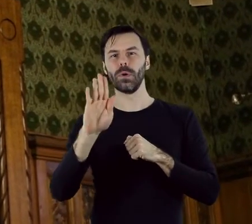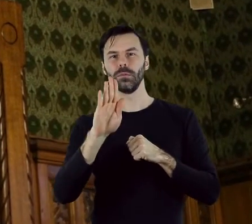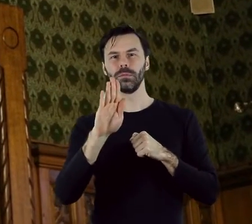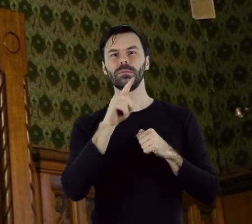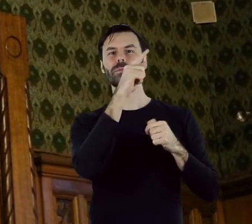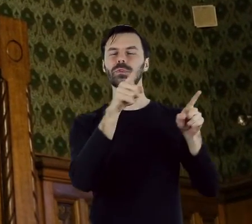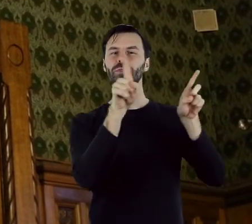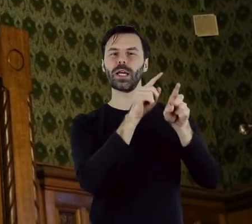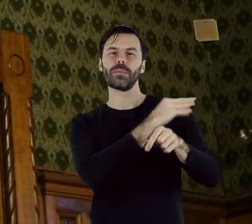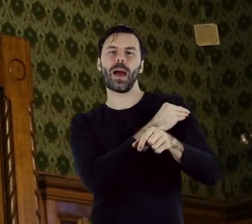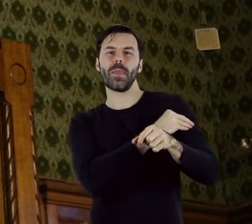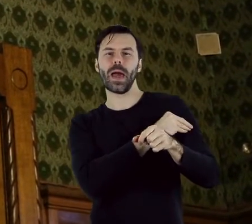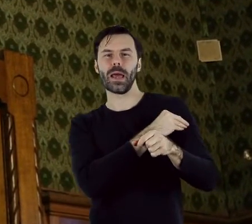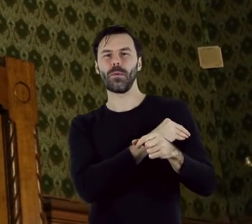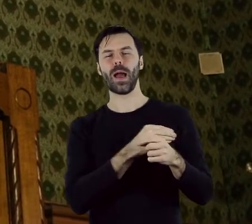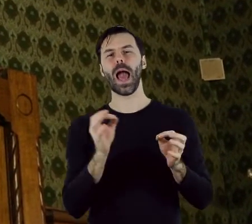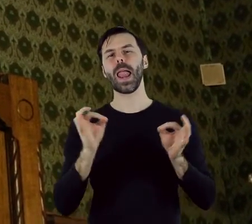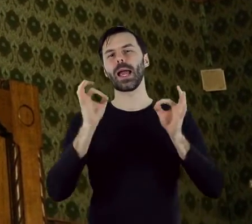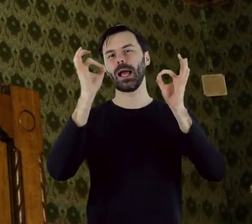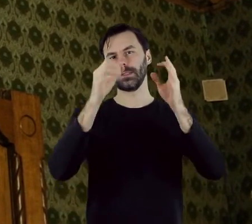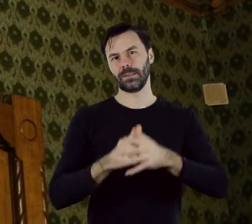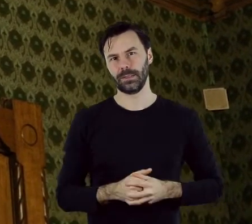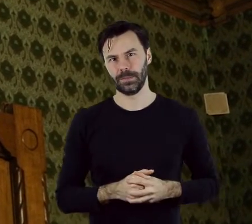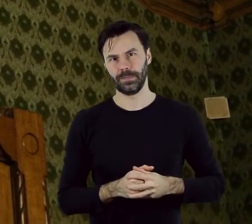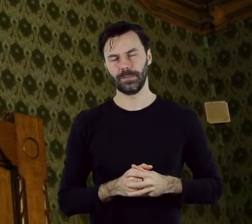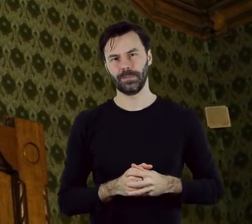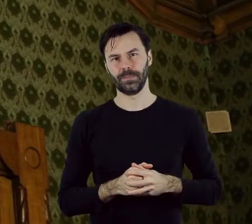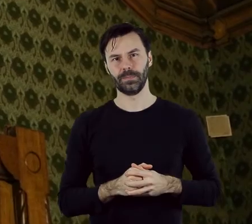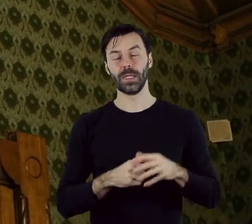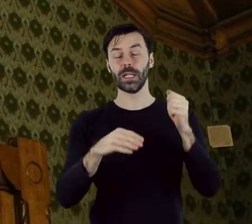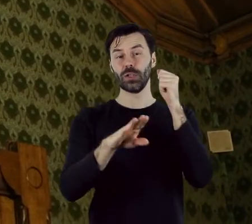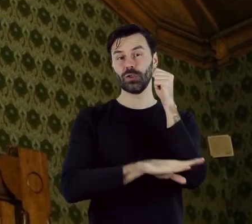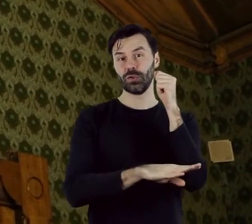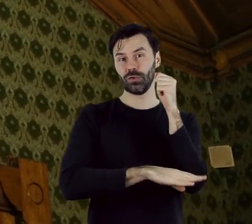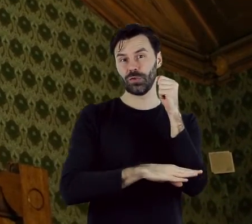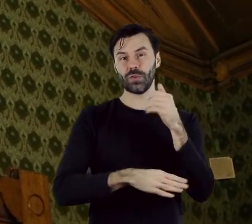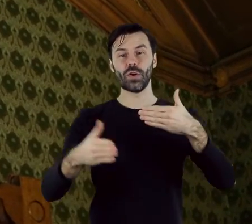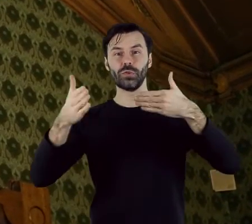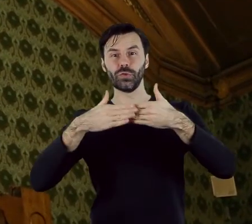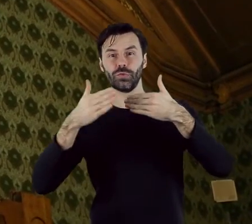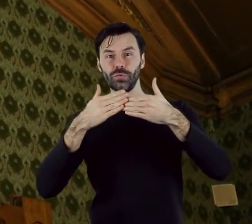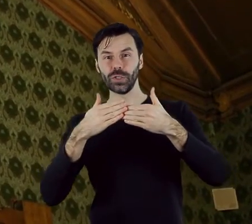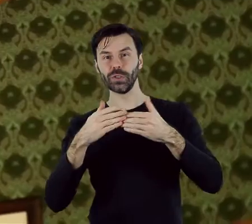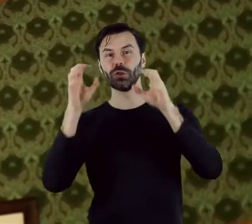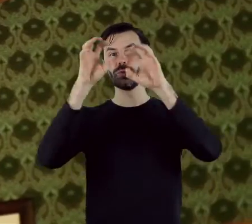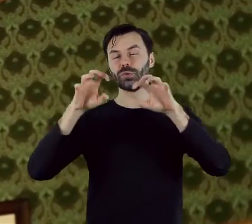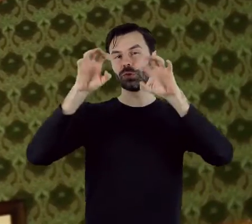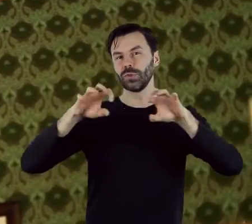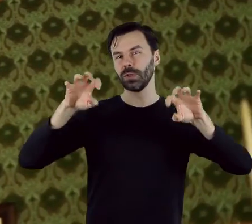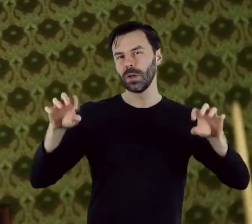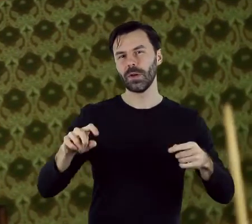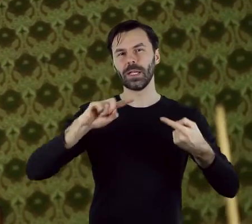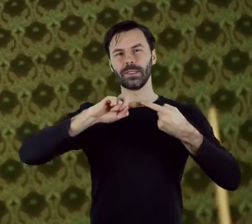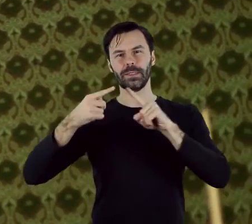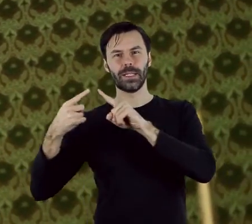płyciny wyścielane są elegancką tkaniną. Boazeria, fragmenty sklepienia oraz drzwi zdobione są